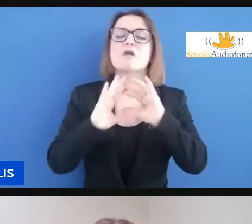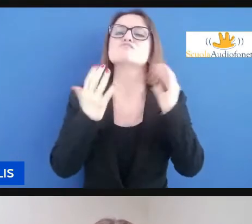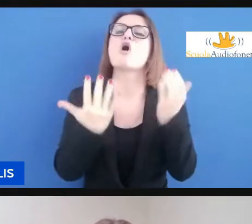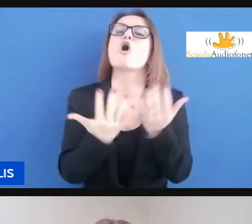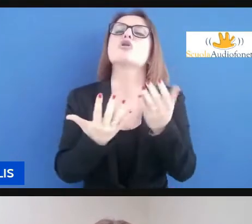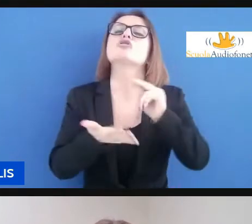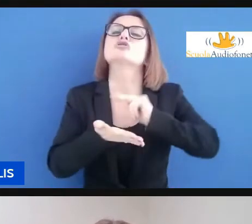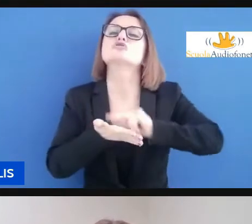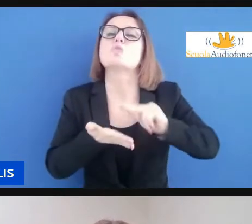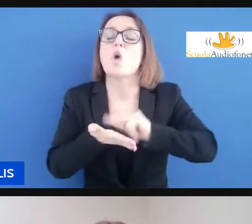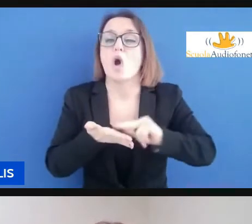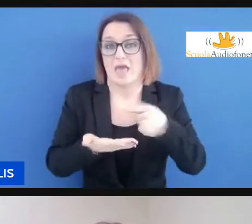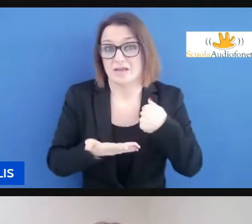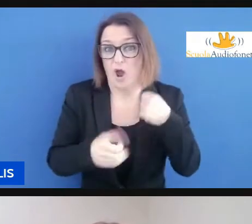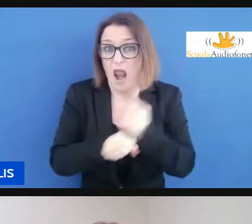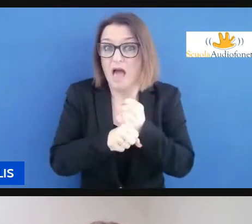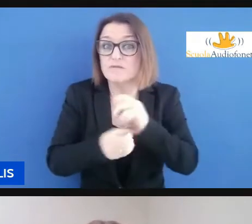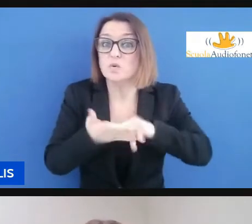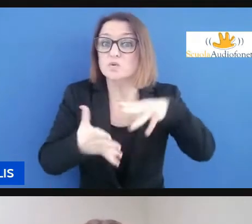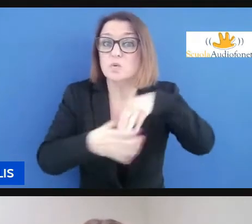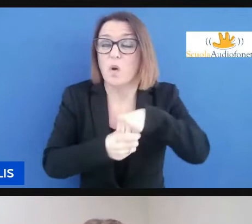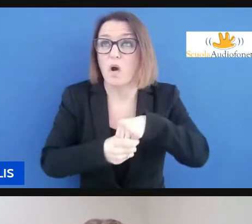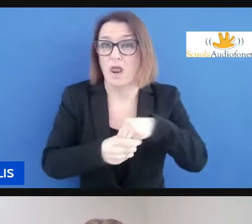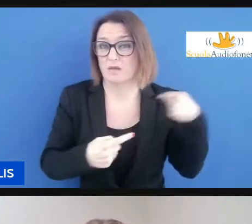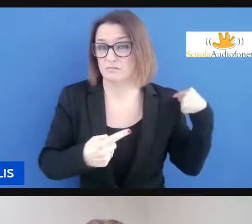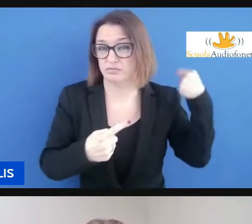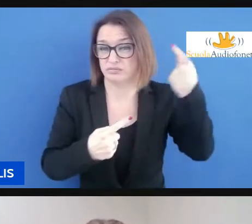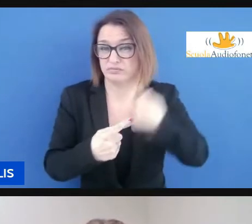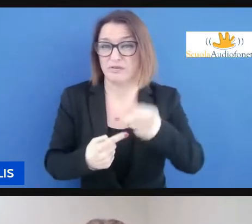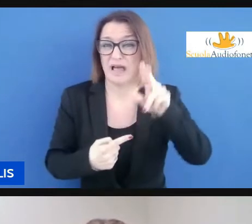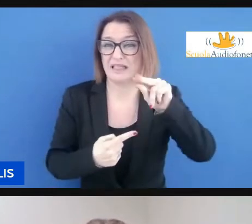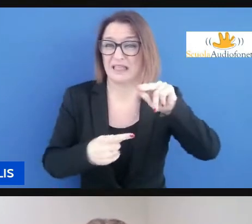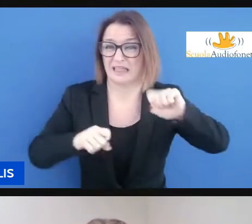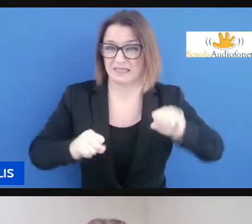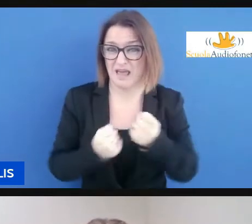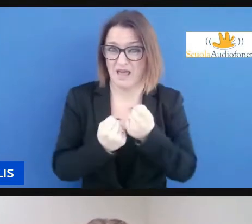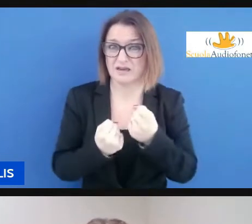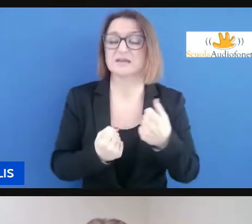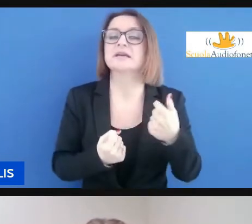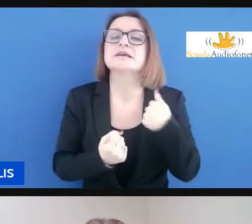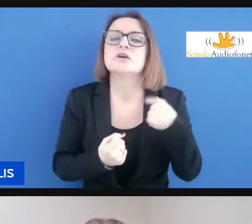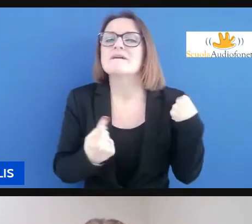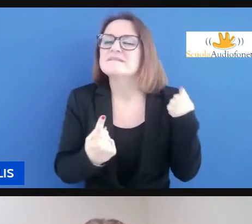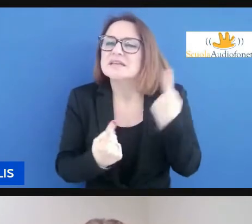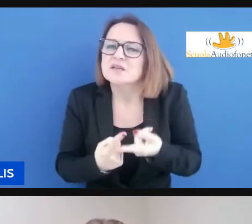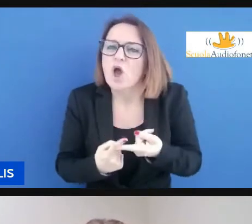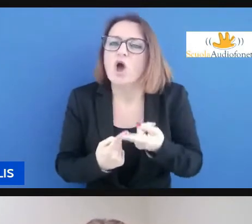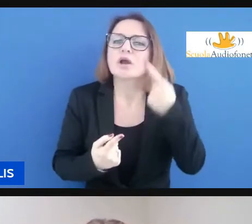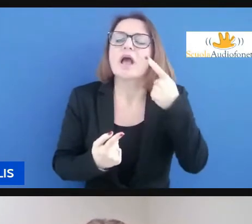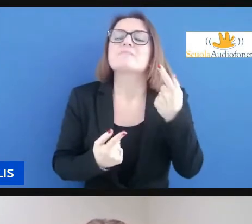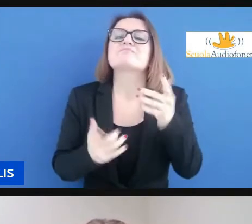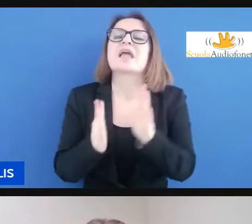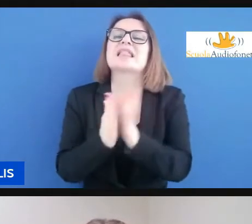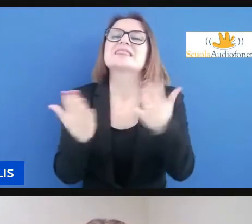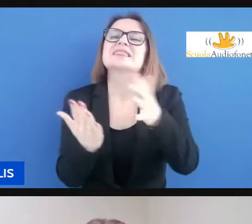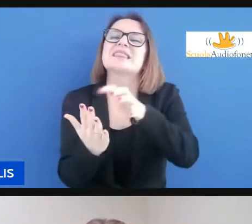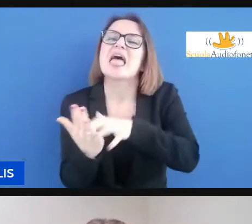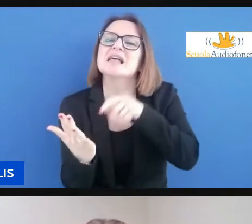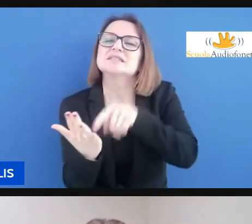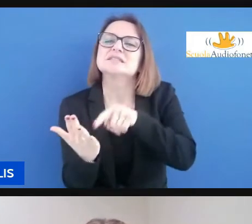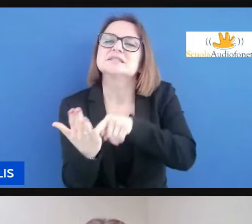sono nella scuola da 30 anni non ho mai trovato un testo effettivamente